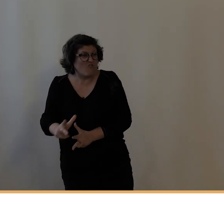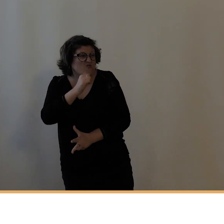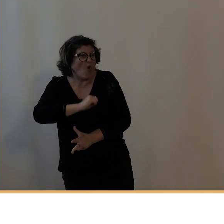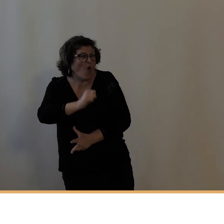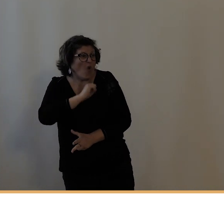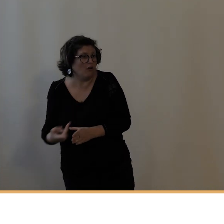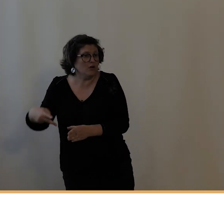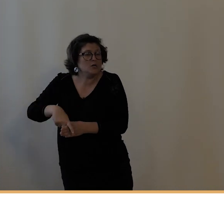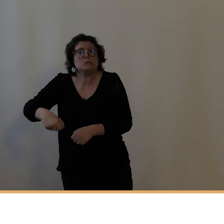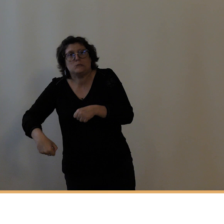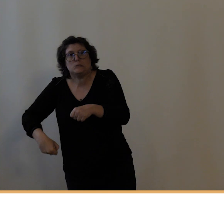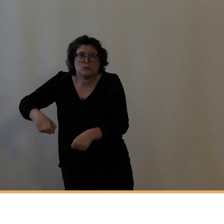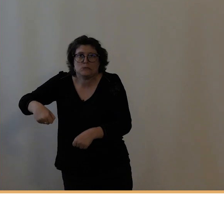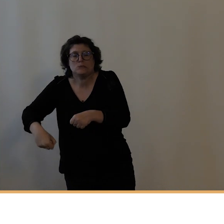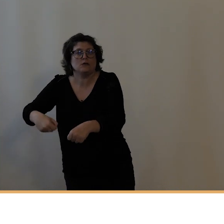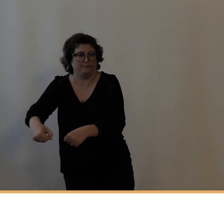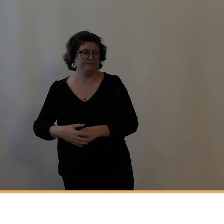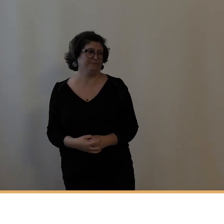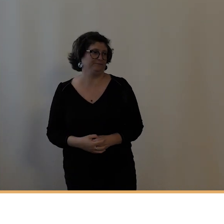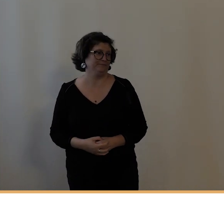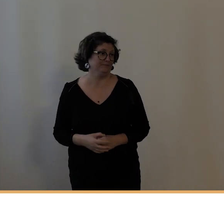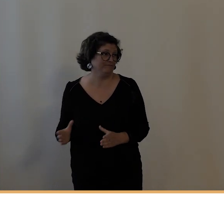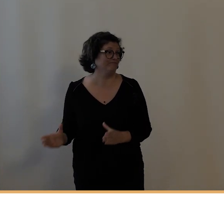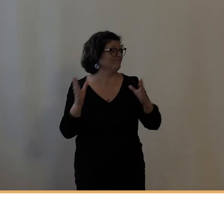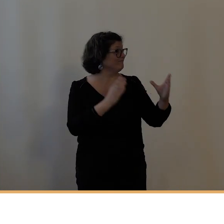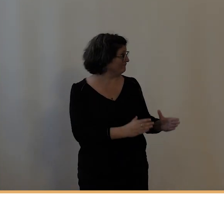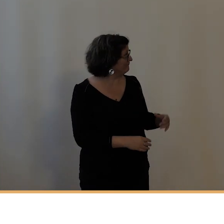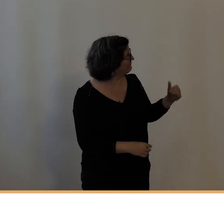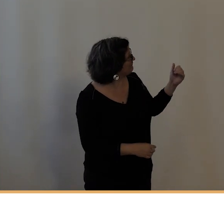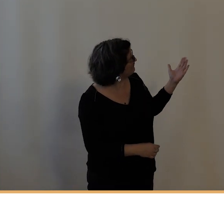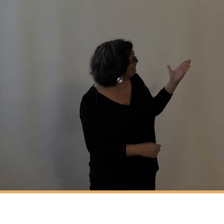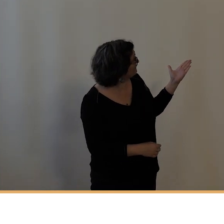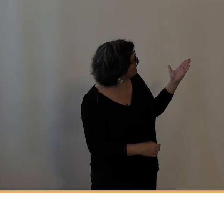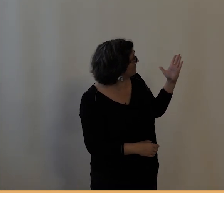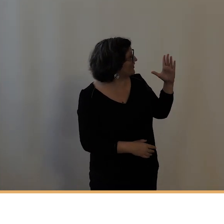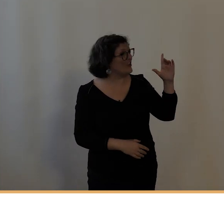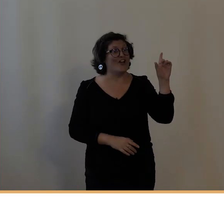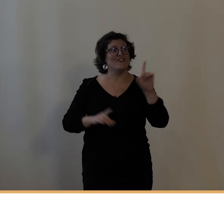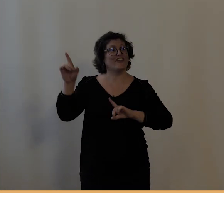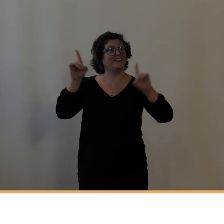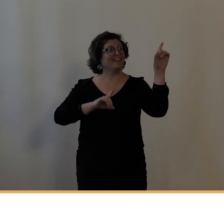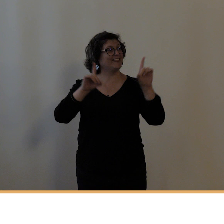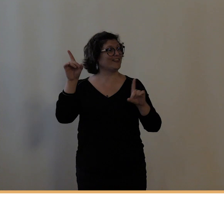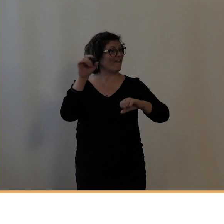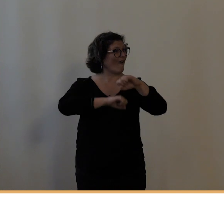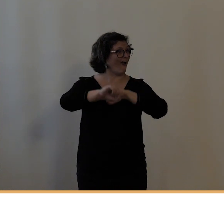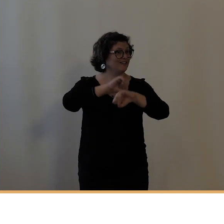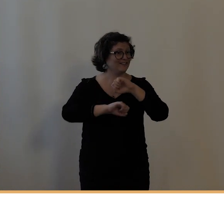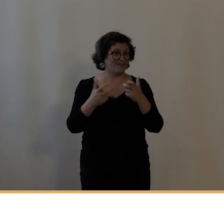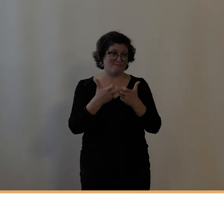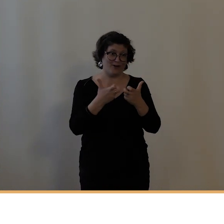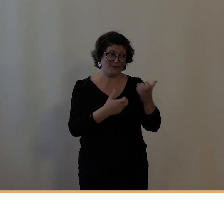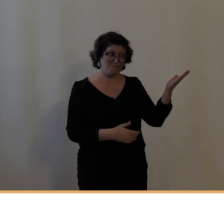Et puis, il y a les fêtes dits populaires qui sont organisées comme celles-ci,